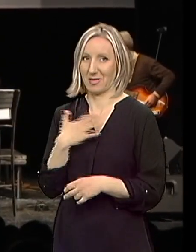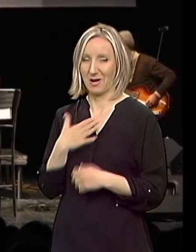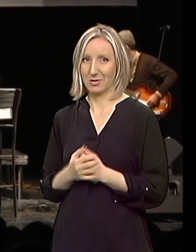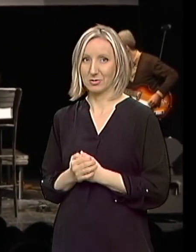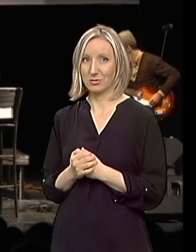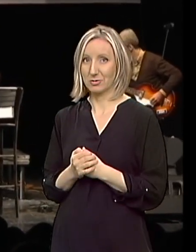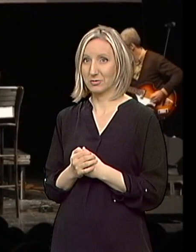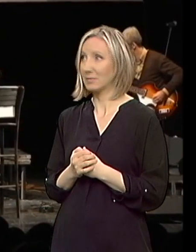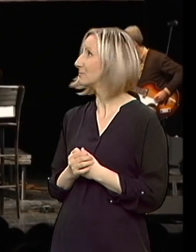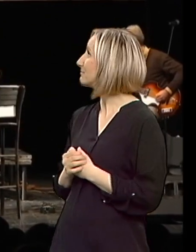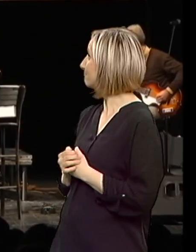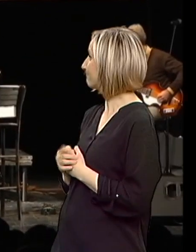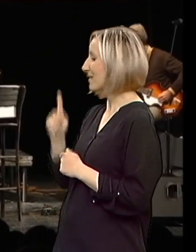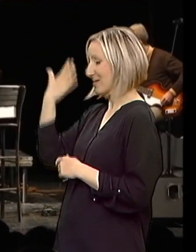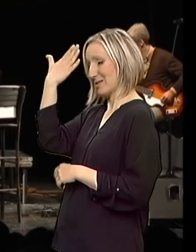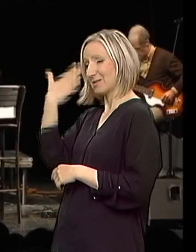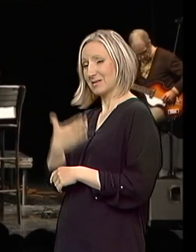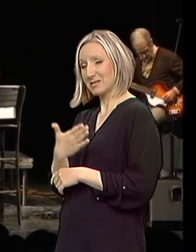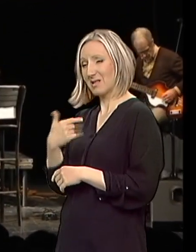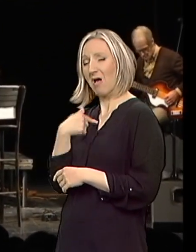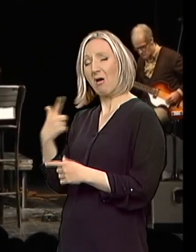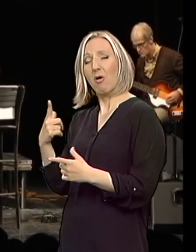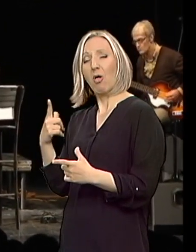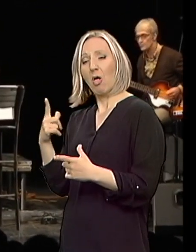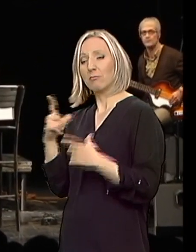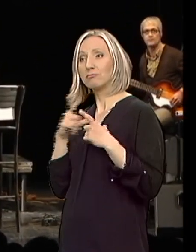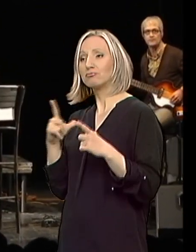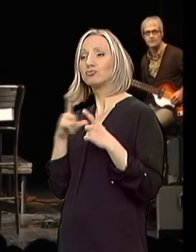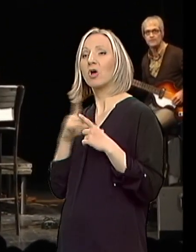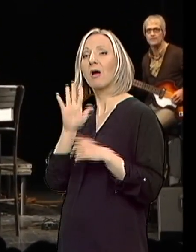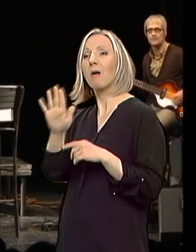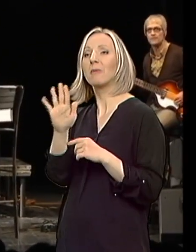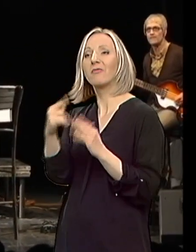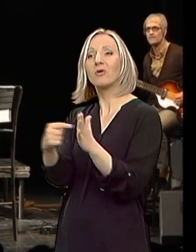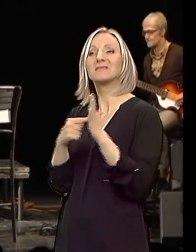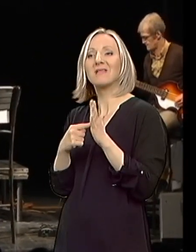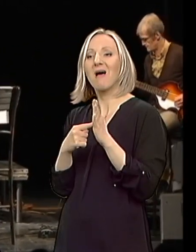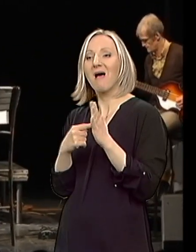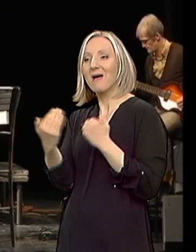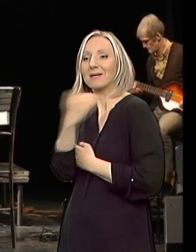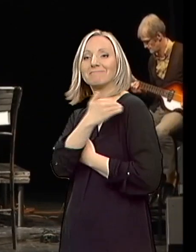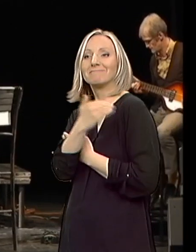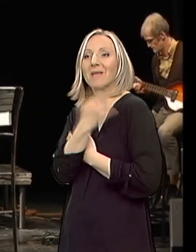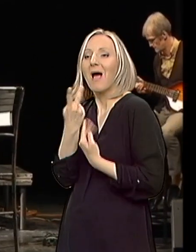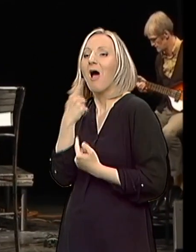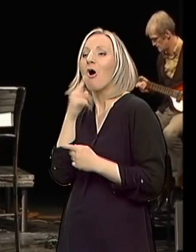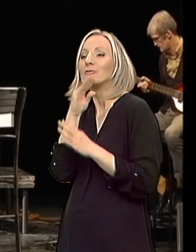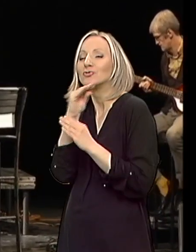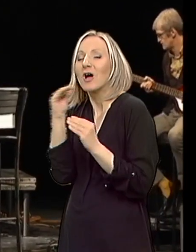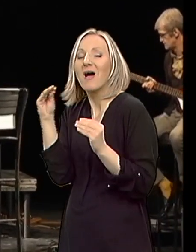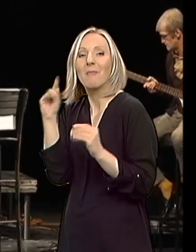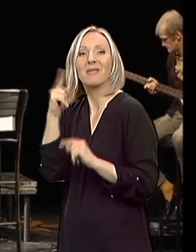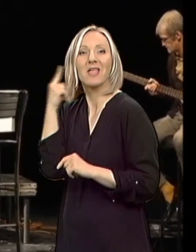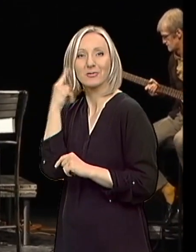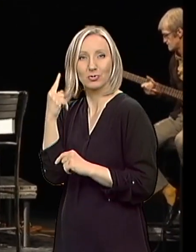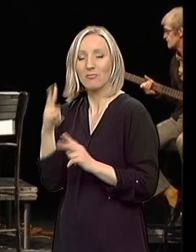Preko stakle gledam, otrim na znak, samo šapat ne ču ja i lak.